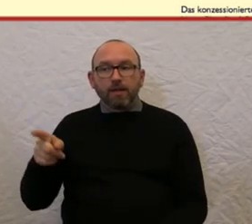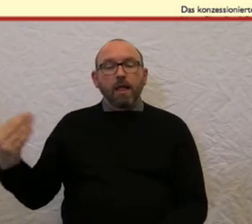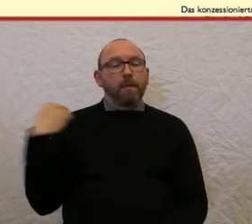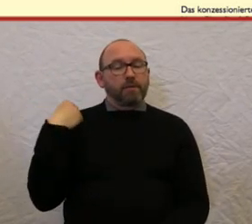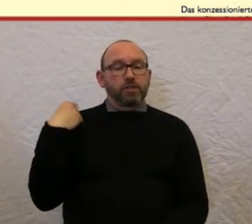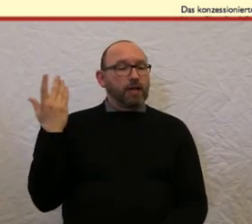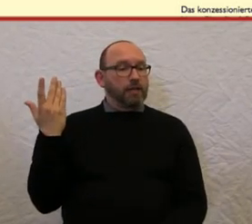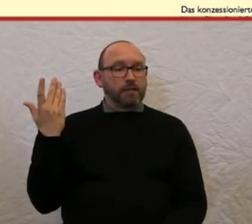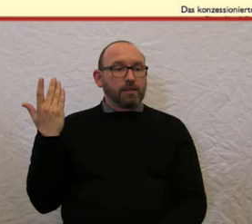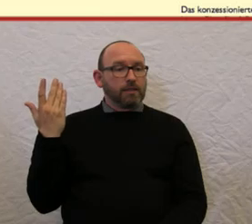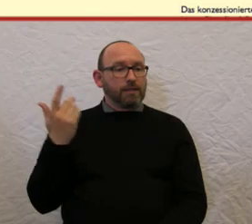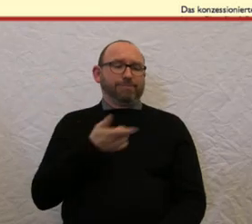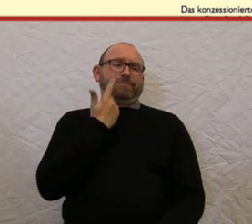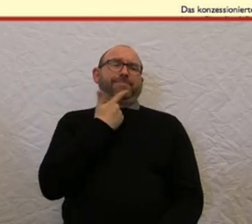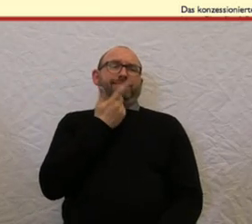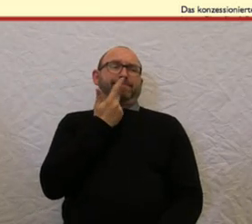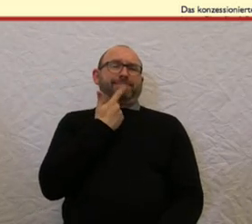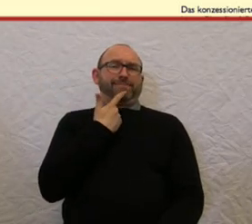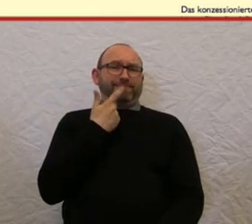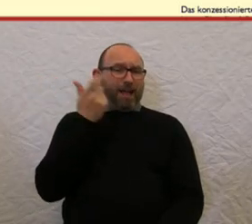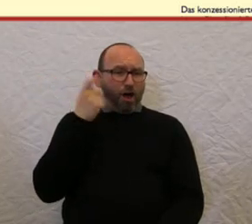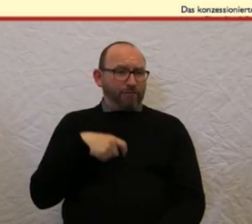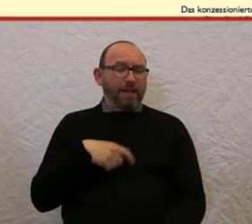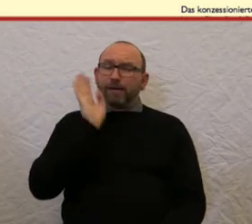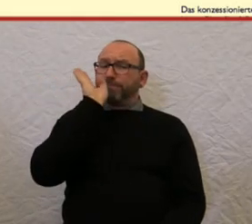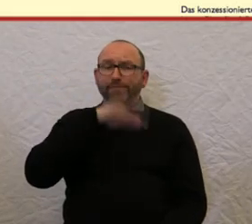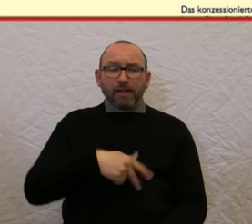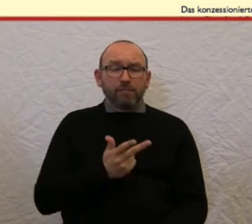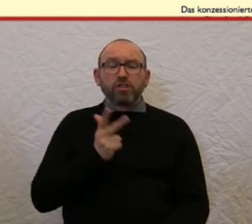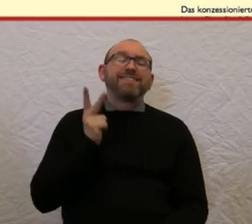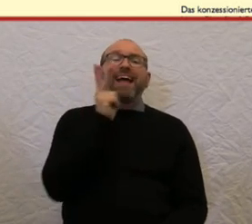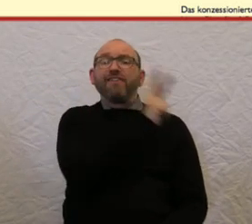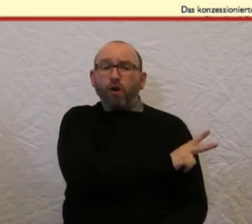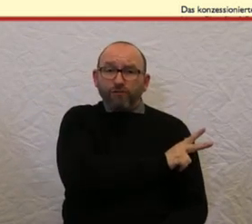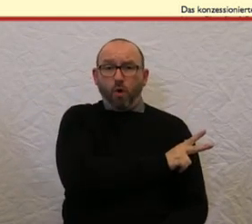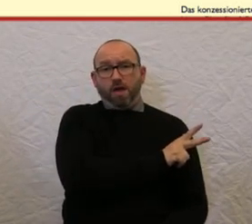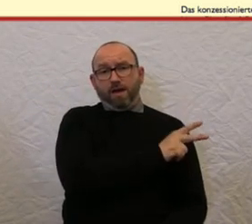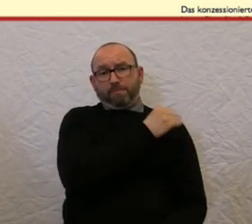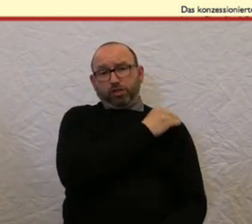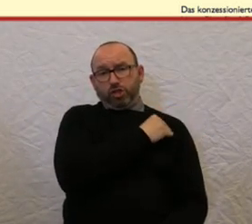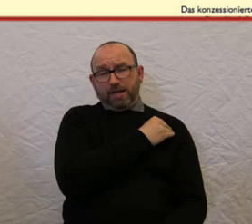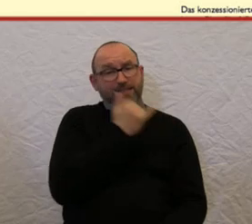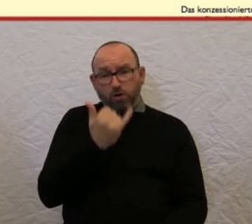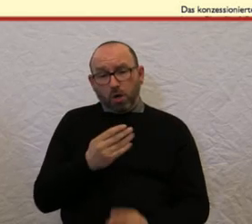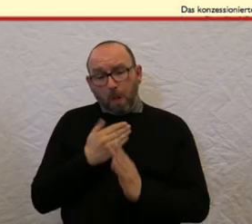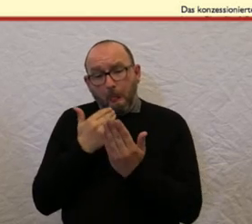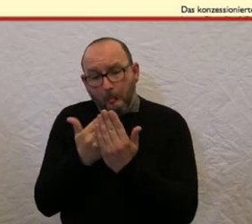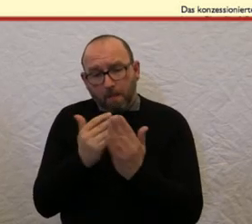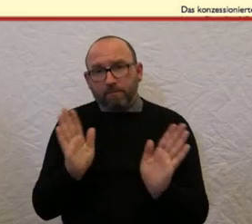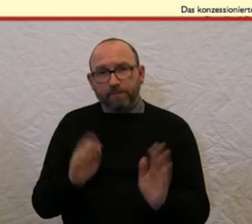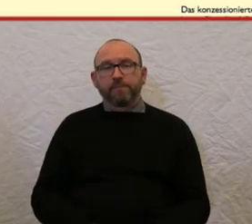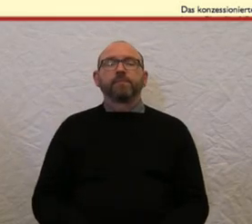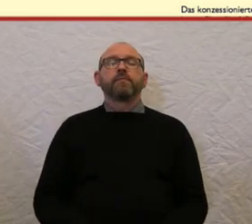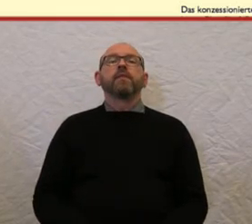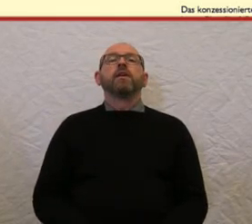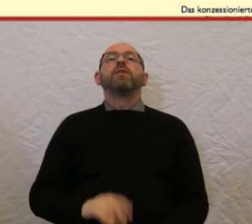die gesagt, hat der mich ausgelacht an der Hotline und hat gesagt, das müssen Sie drei Wochen vorher machen. Dann gab es ja den Telebus, über den wurde ja auch